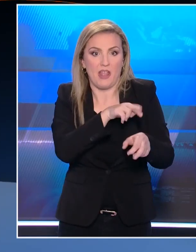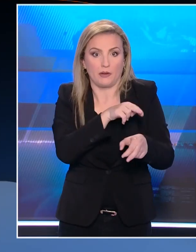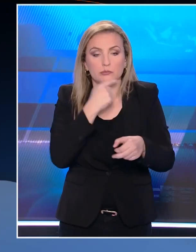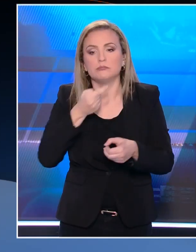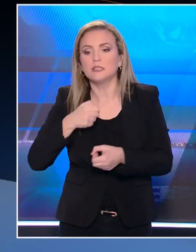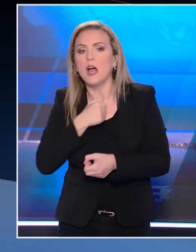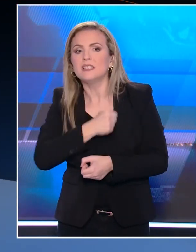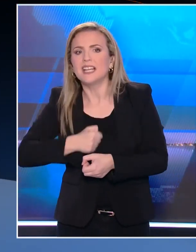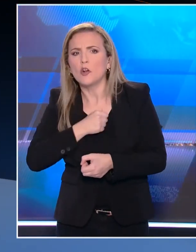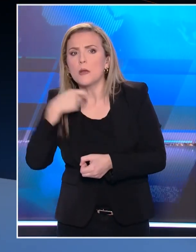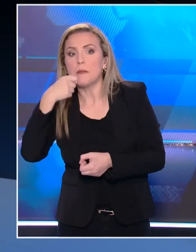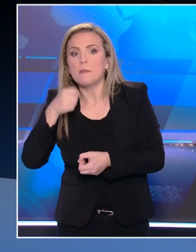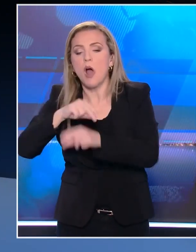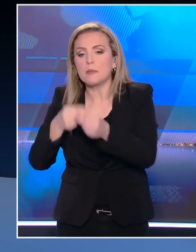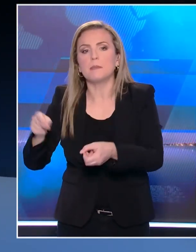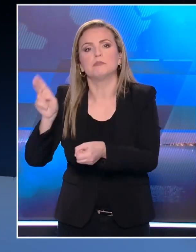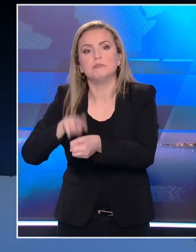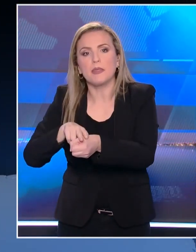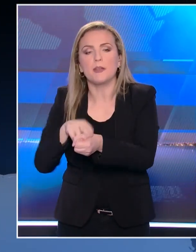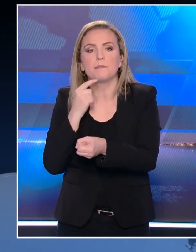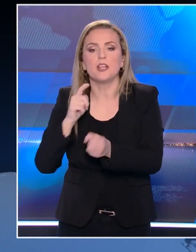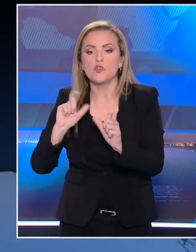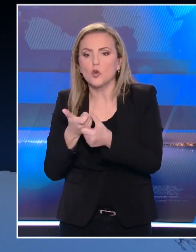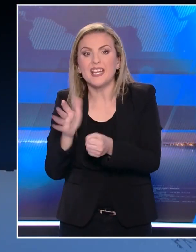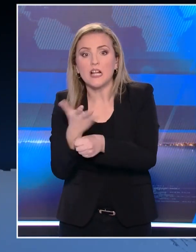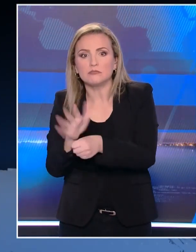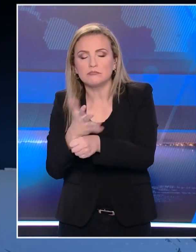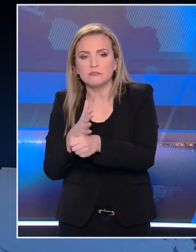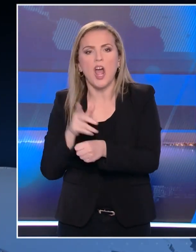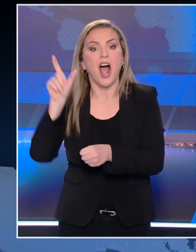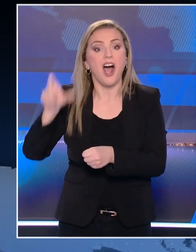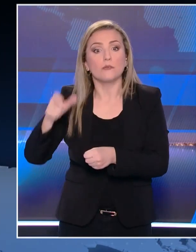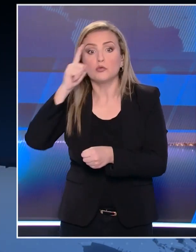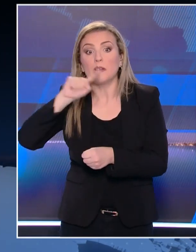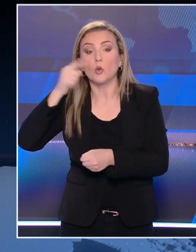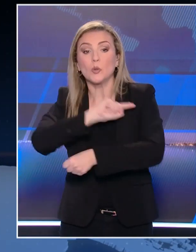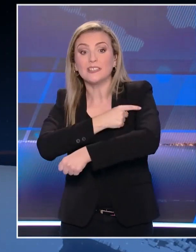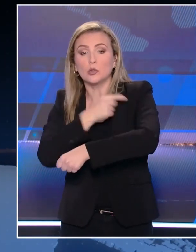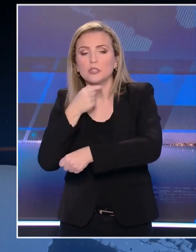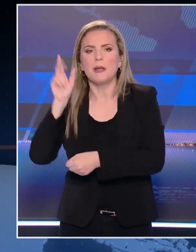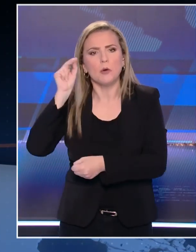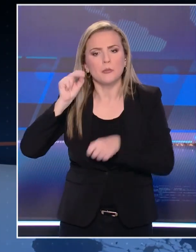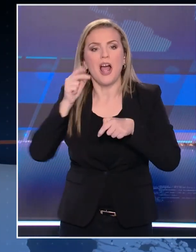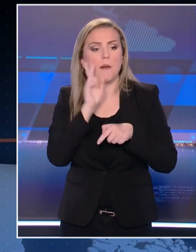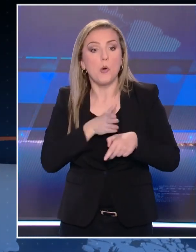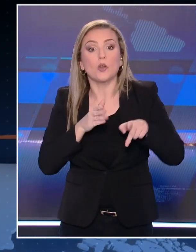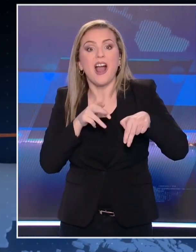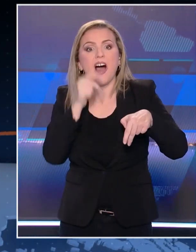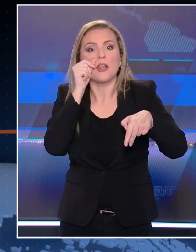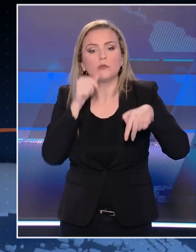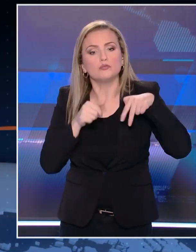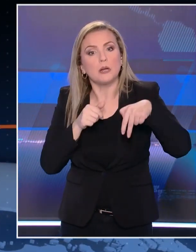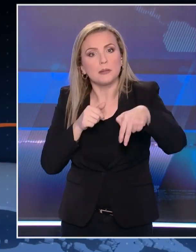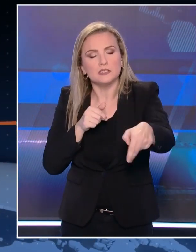πράγμα που μας έστρεψε όλη την οικογένεια. Μας υποσχέθηκε ότι μπορεί να κάνει τον αδερφό μου καλά και να περπατήσει. Έτσι έγινε η επαφή και ξεκίνησε